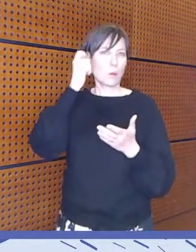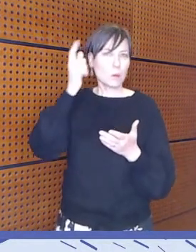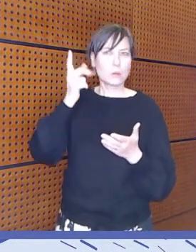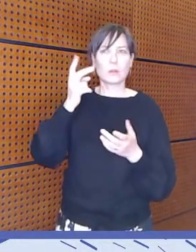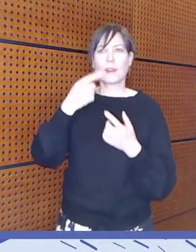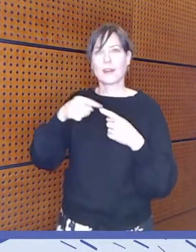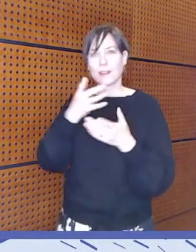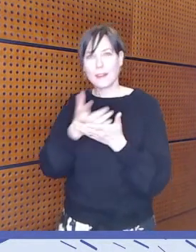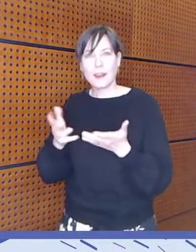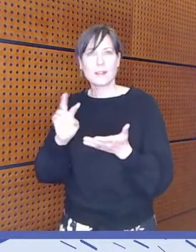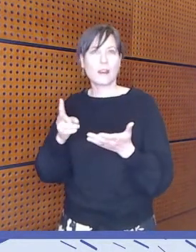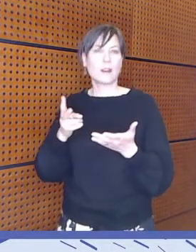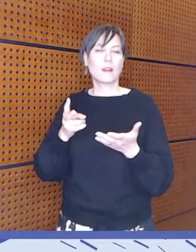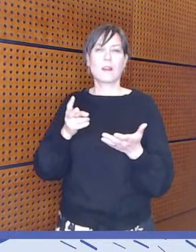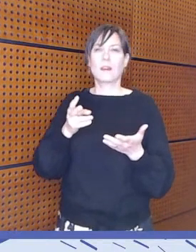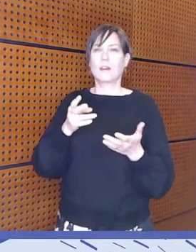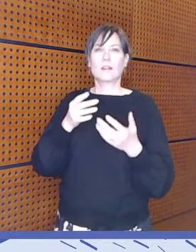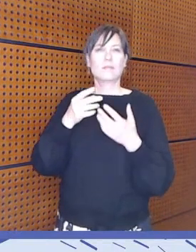kieliin tai mikä tahansa?